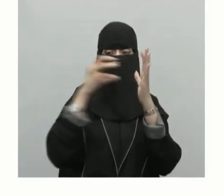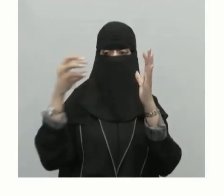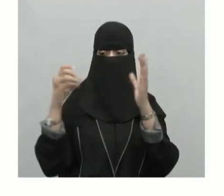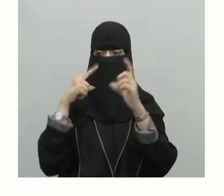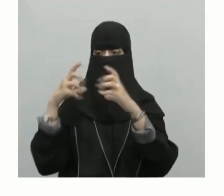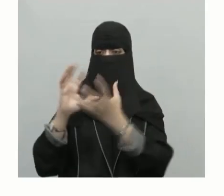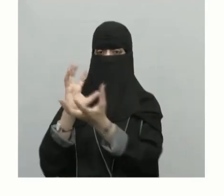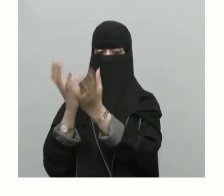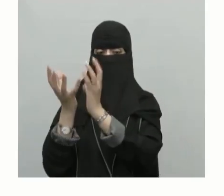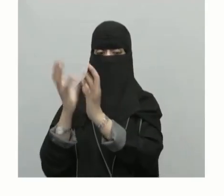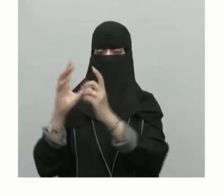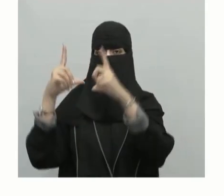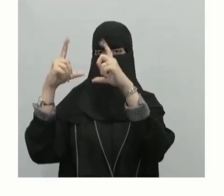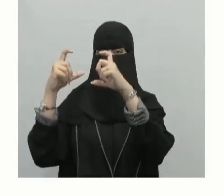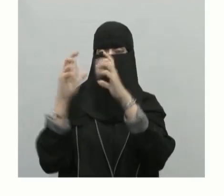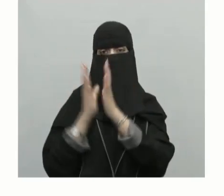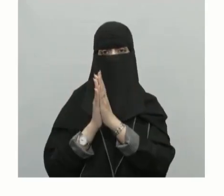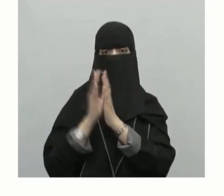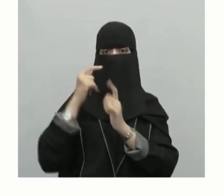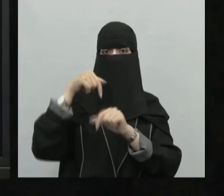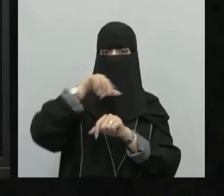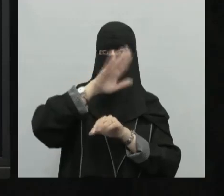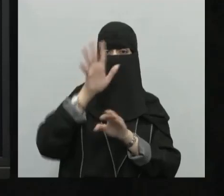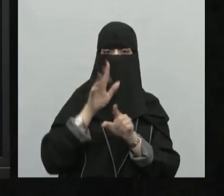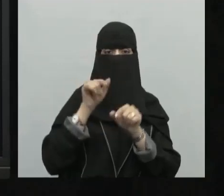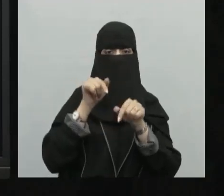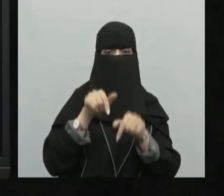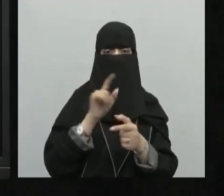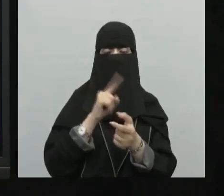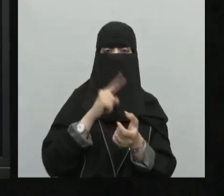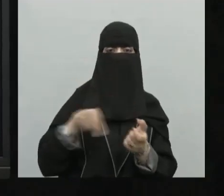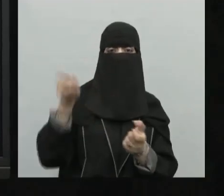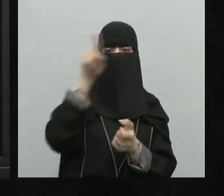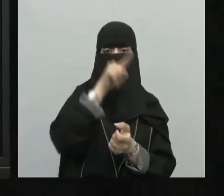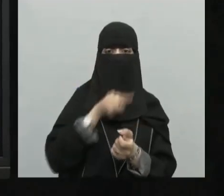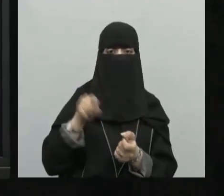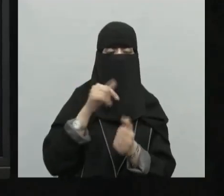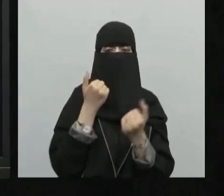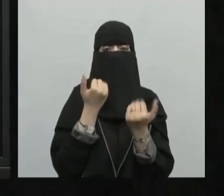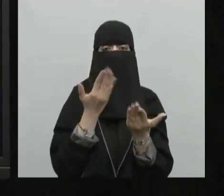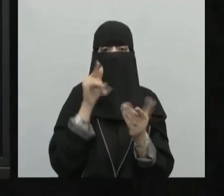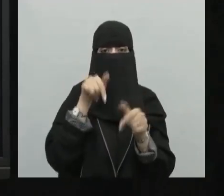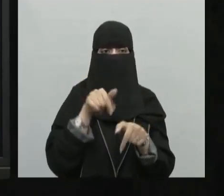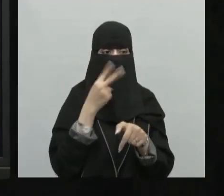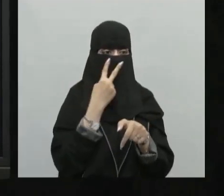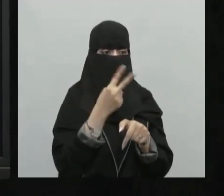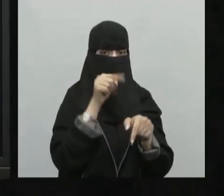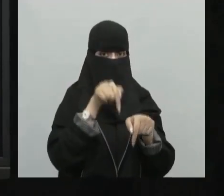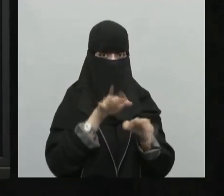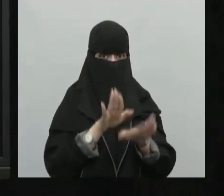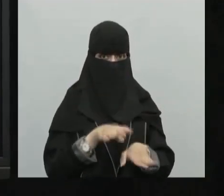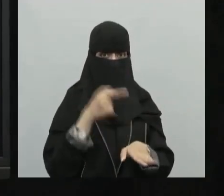الكرة الأرضية أو من الخرائط إذن هذه الدوائر ليست موجودة على الطبيعة فقط